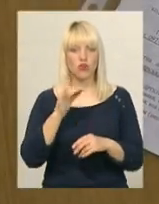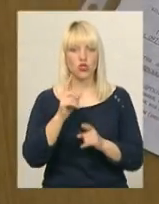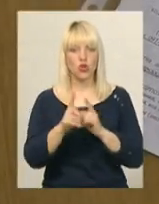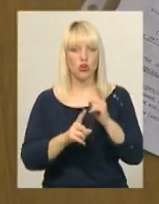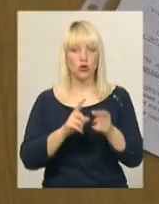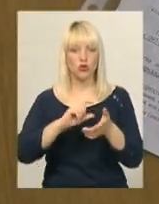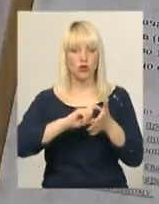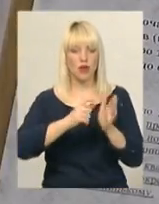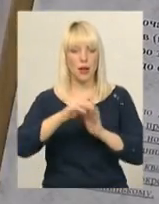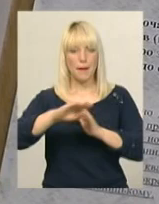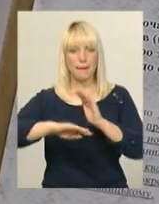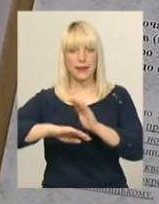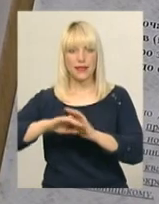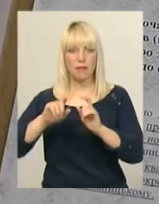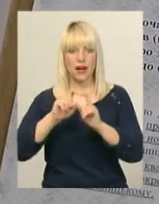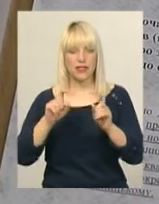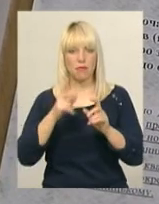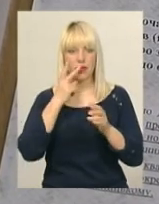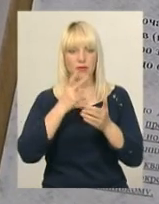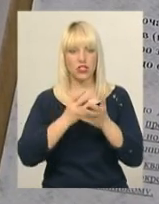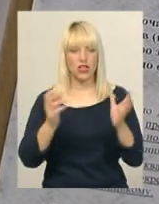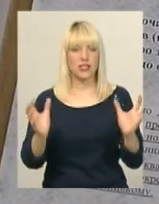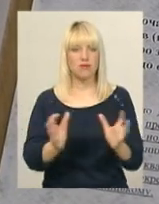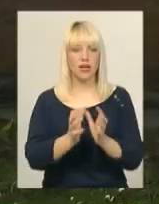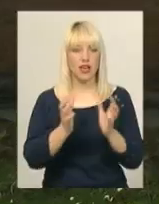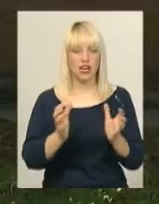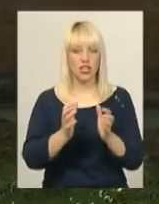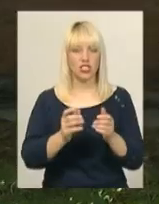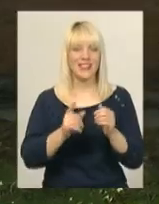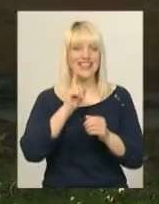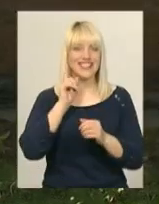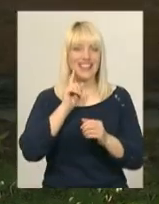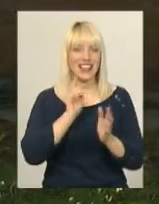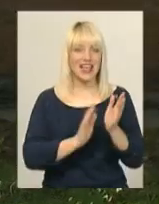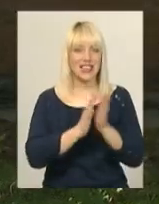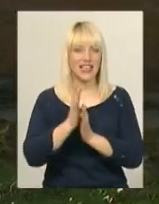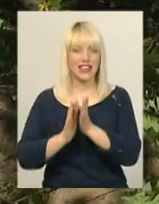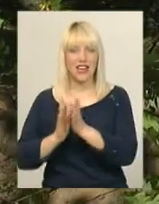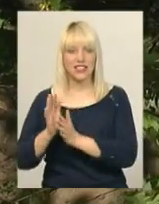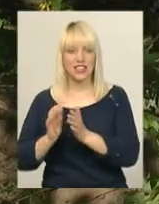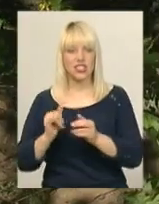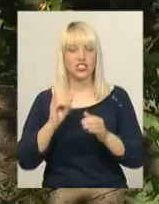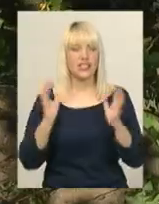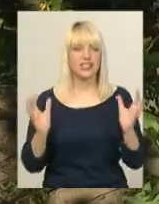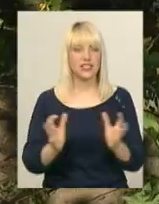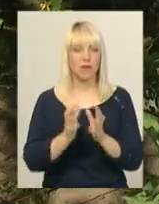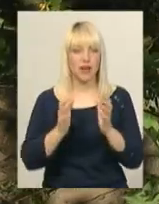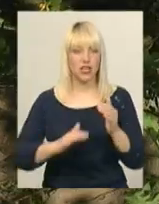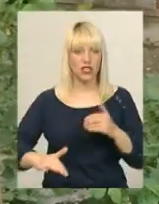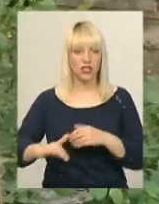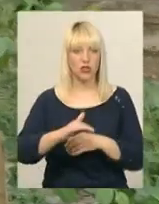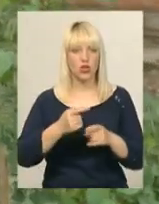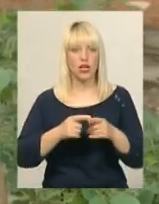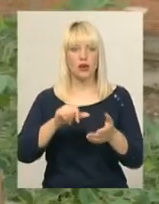квартири під магазин передбачає збереження зелених насаджень і благоустрій прилеглої території. Тож представник замовника каже, клумба з квітами,